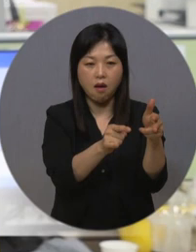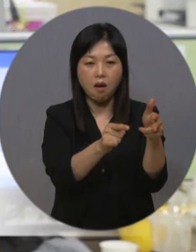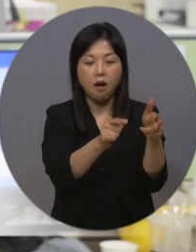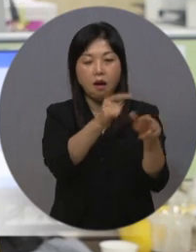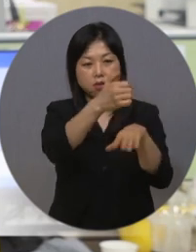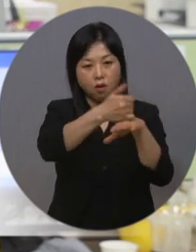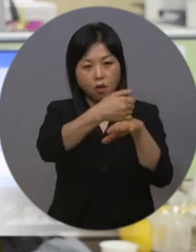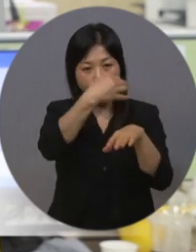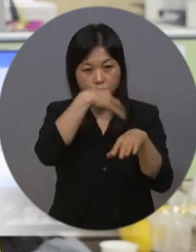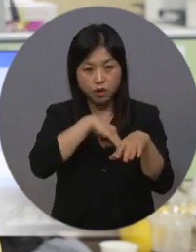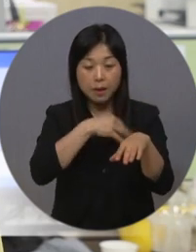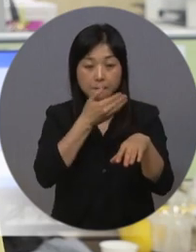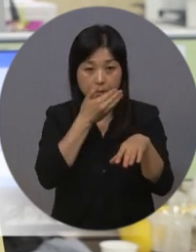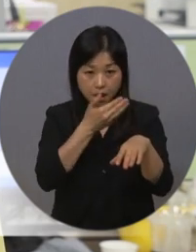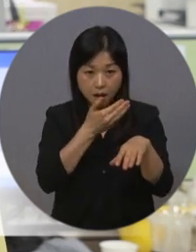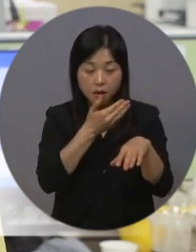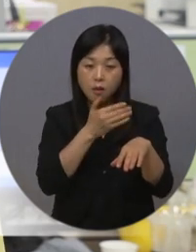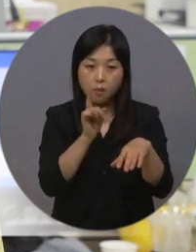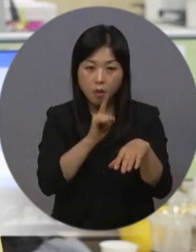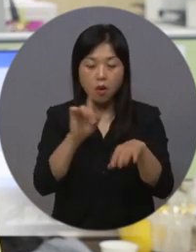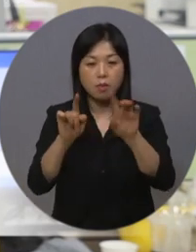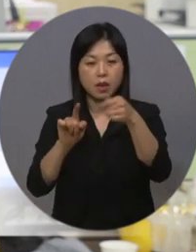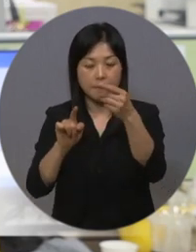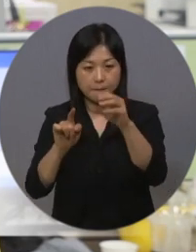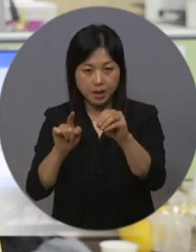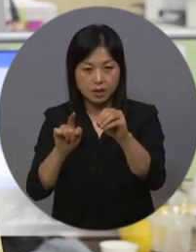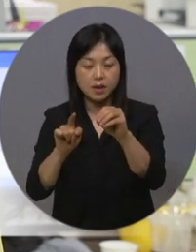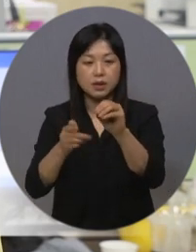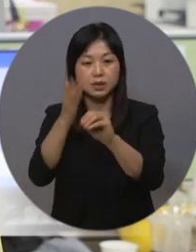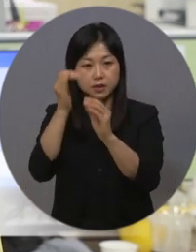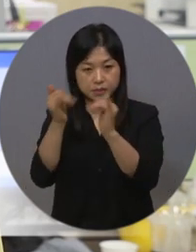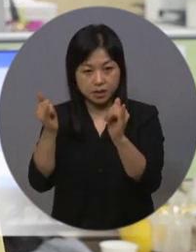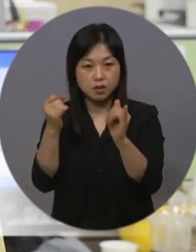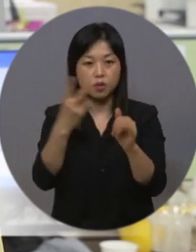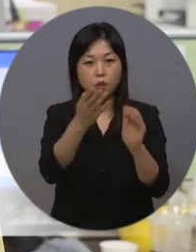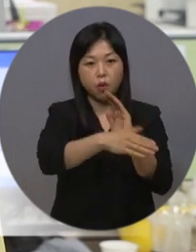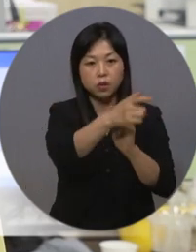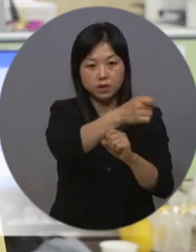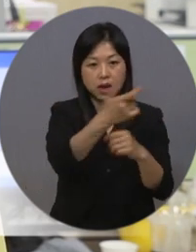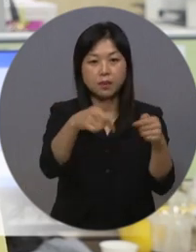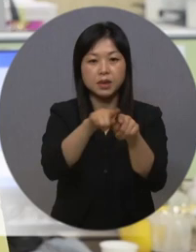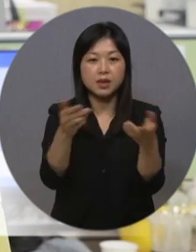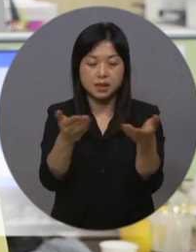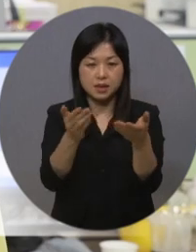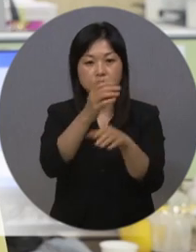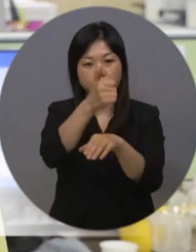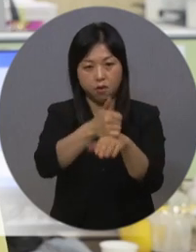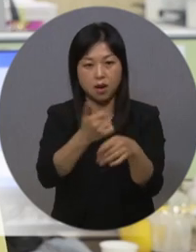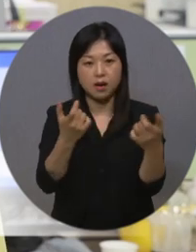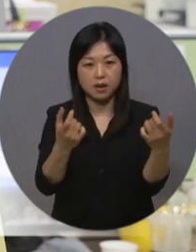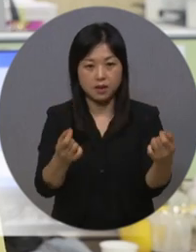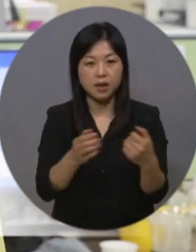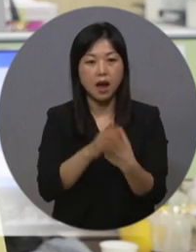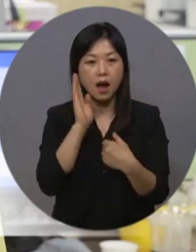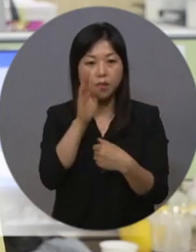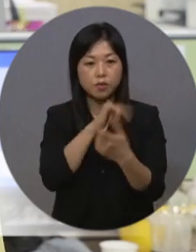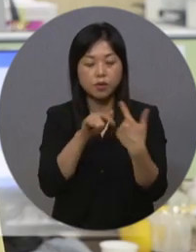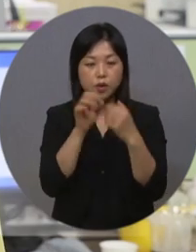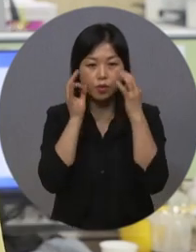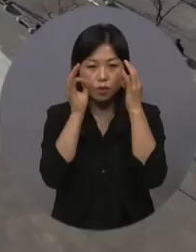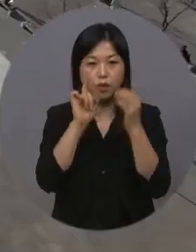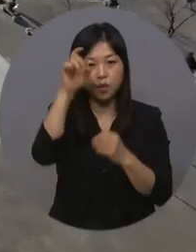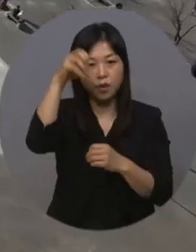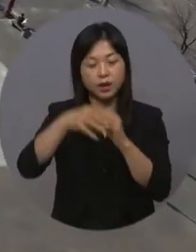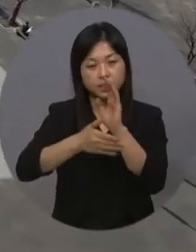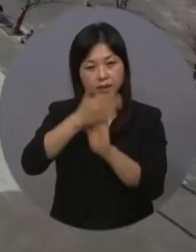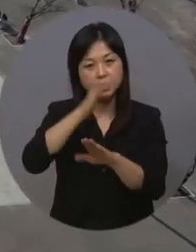건 백구만 시민의 여러분과 공직장 함께 모여서 이뤄낸 결과라고 생각합니다. 앞으로도 노력해서 파이팅 넘치는 고향실을 만들도록 최선을